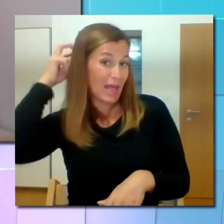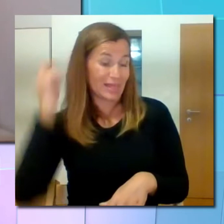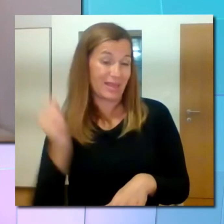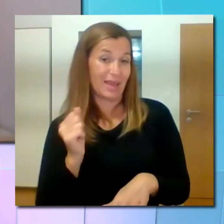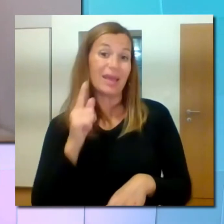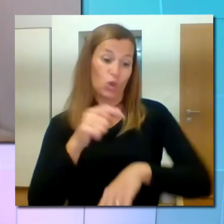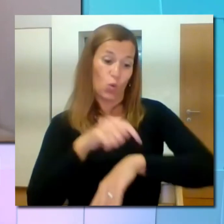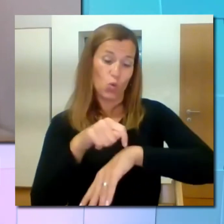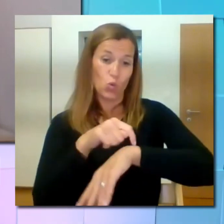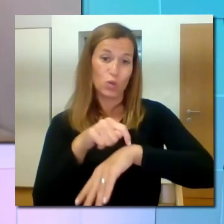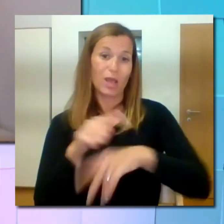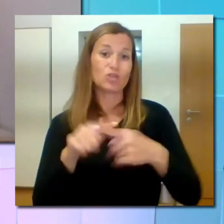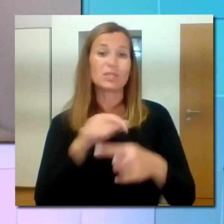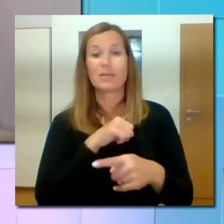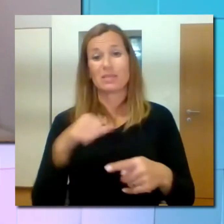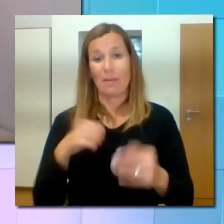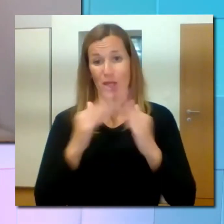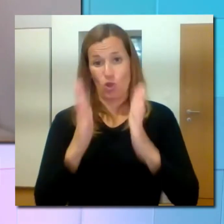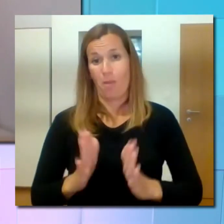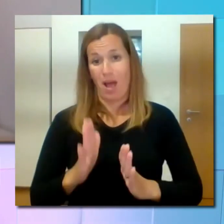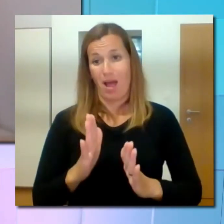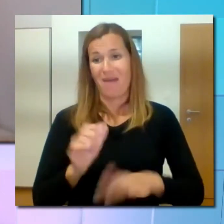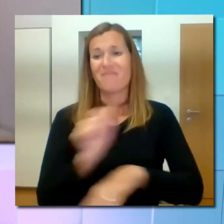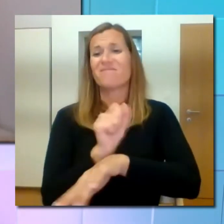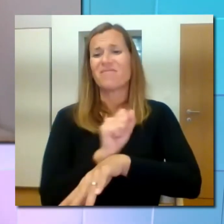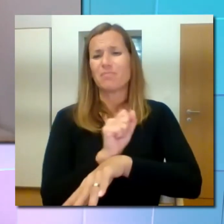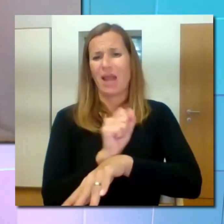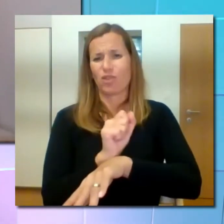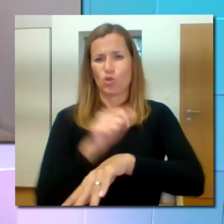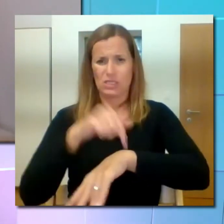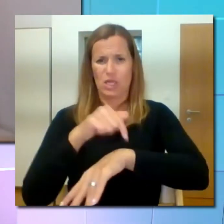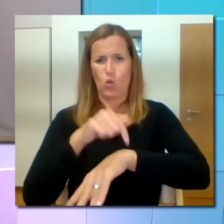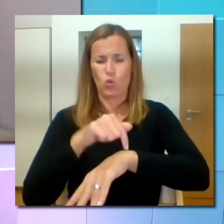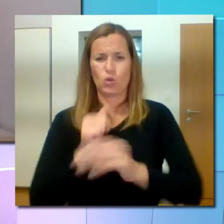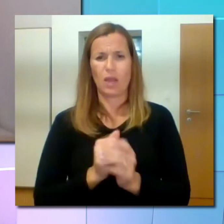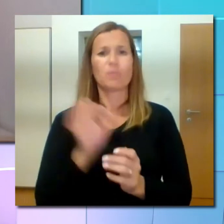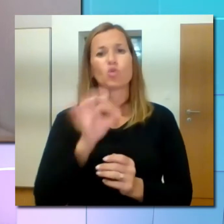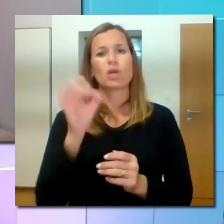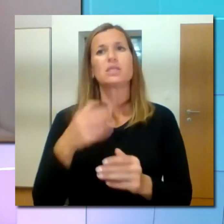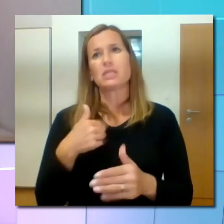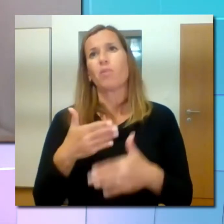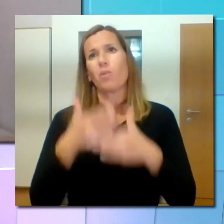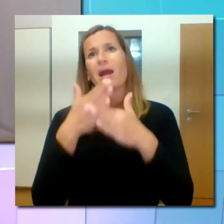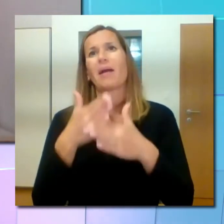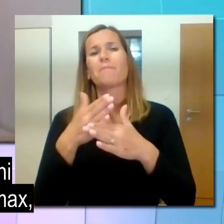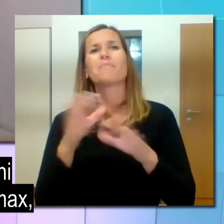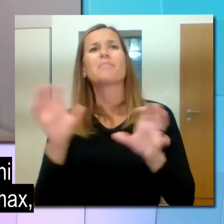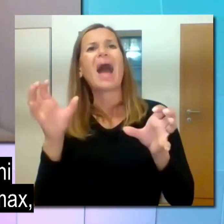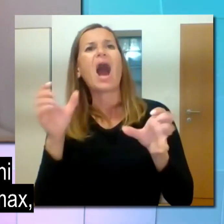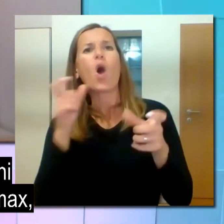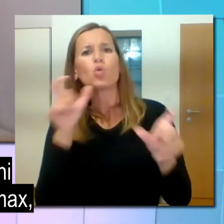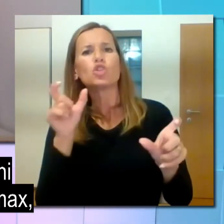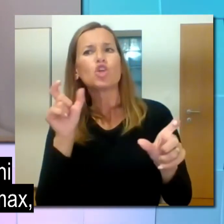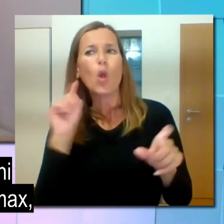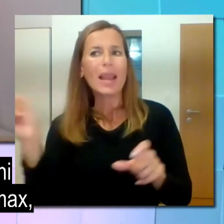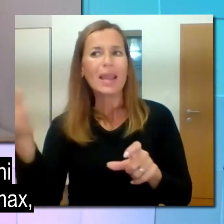če sem doma sama, se pravi vibratorske ure. Včasih si pomagam z audiolinkom, to je nekaj vrste